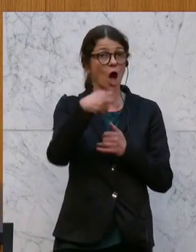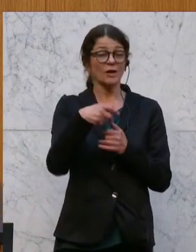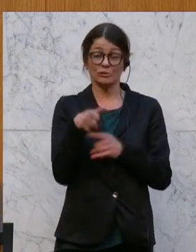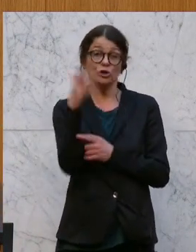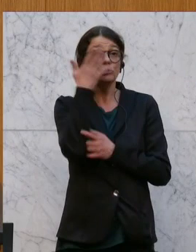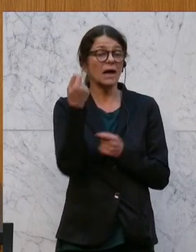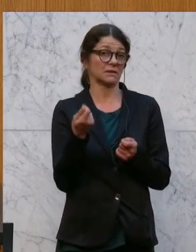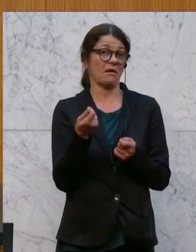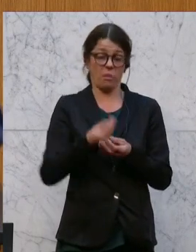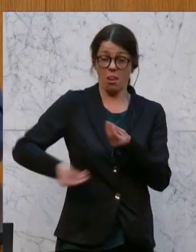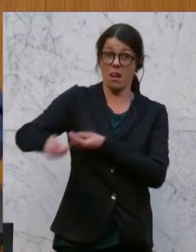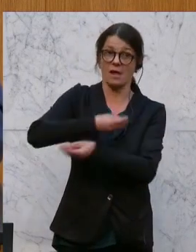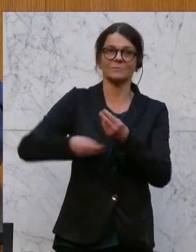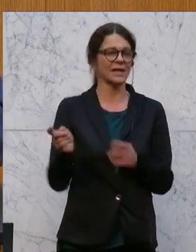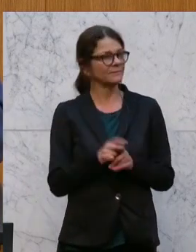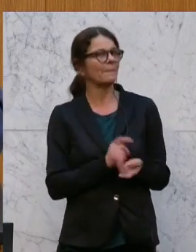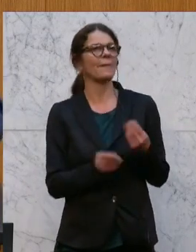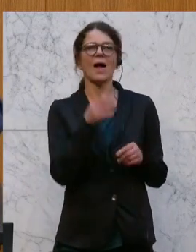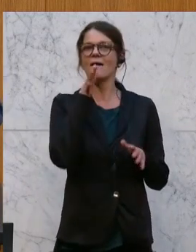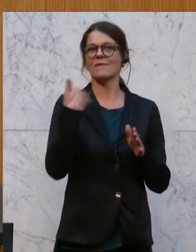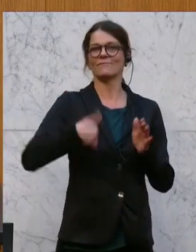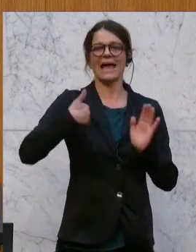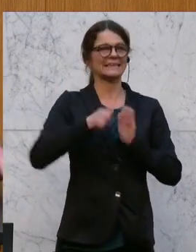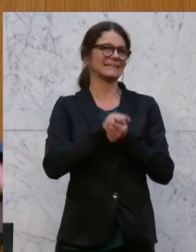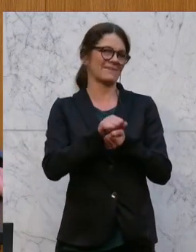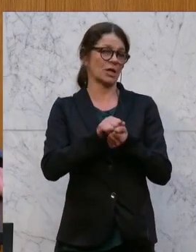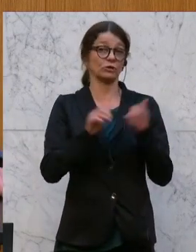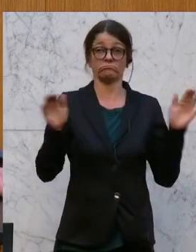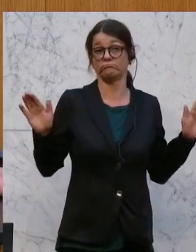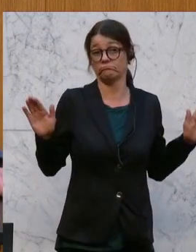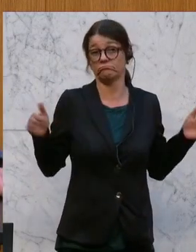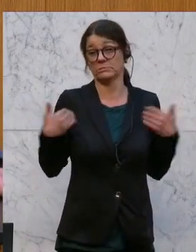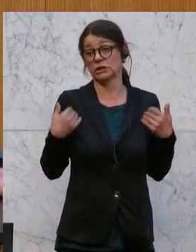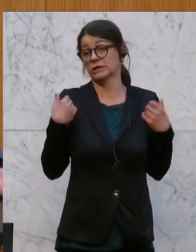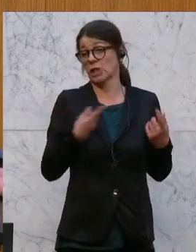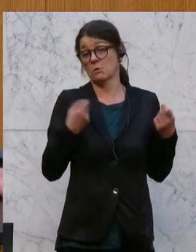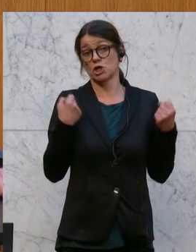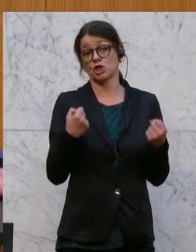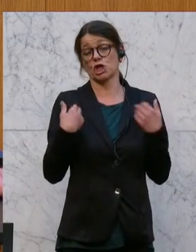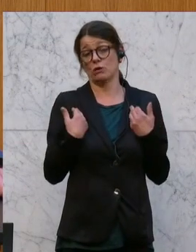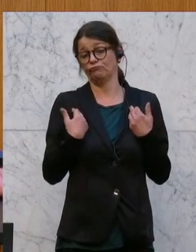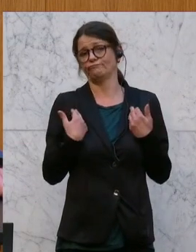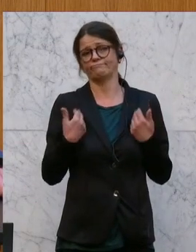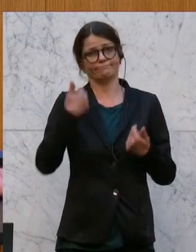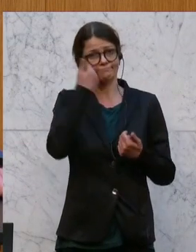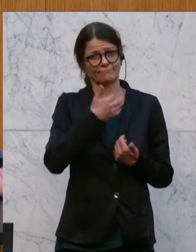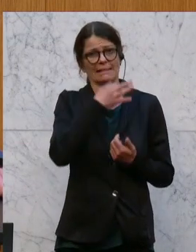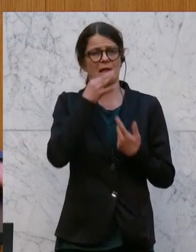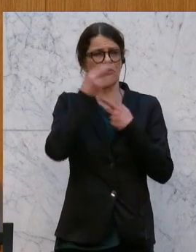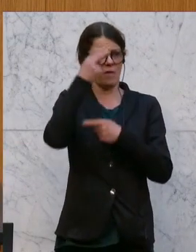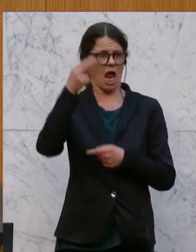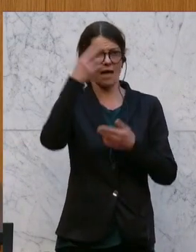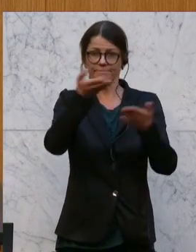Schwarzgeld weiß gewaschen würden. Ich bin aber überzeugt davon, meine geschätzten Damen und Herren,